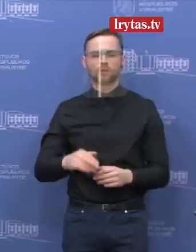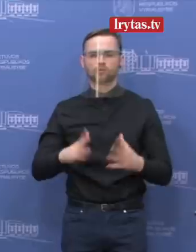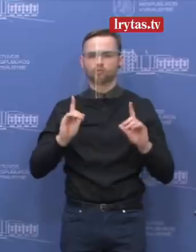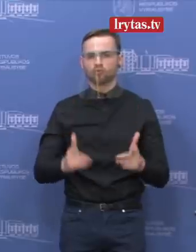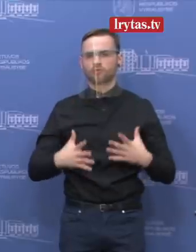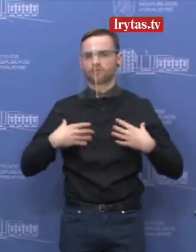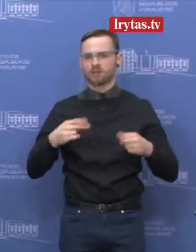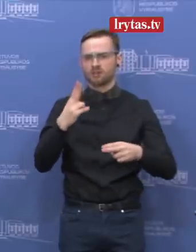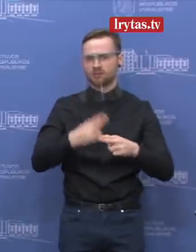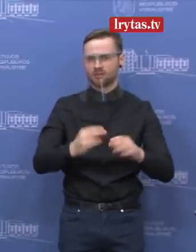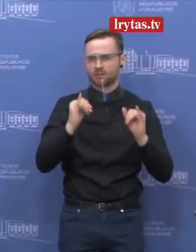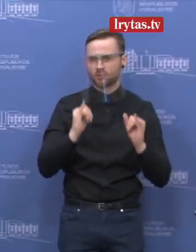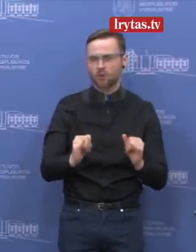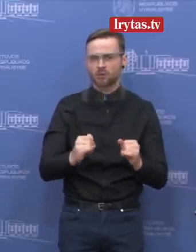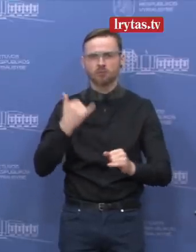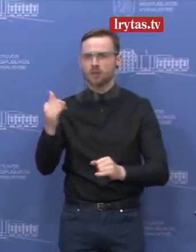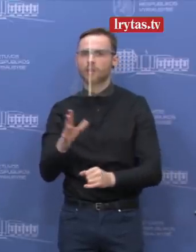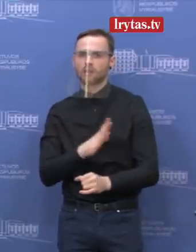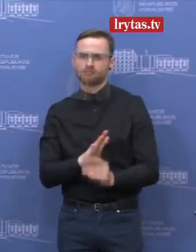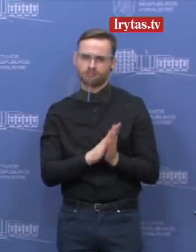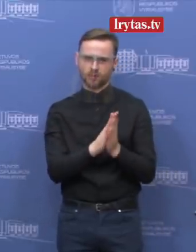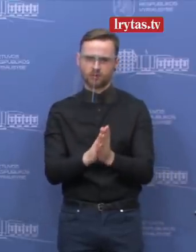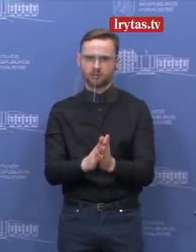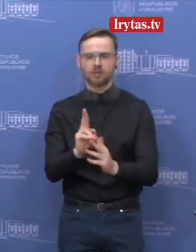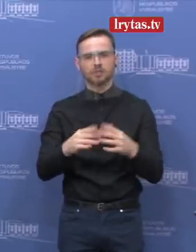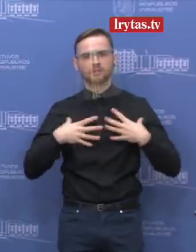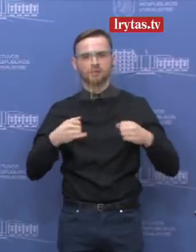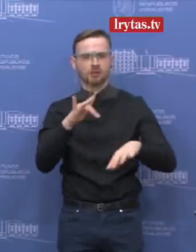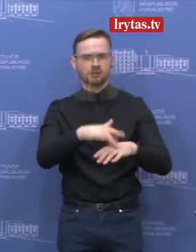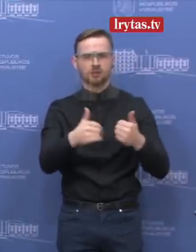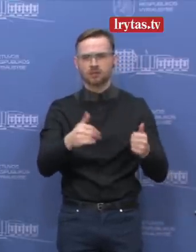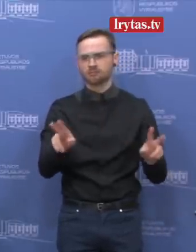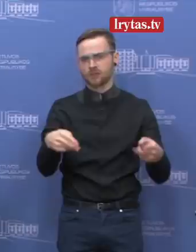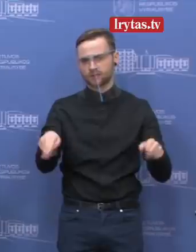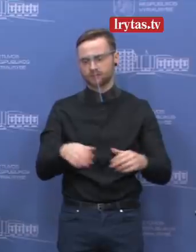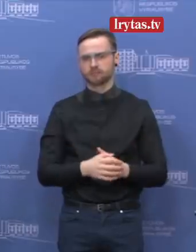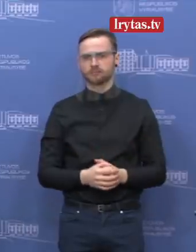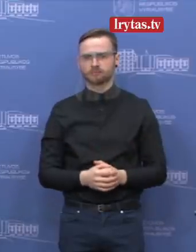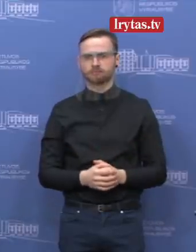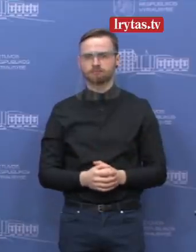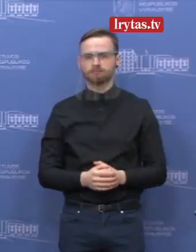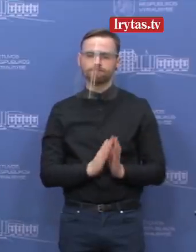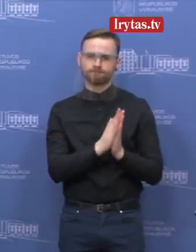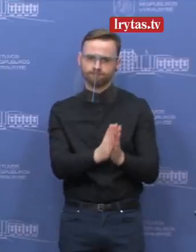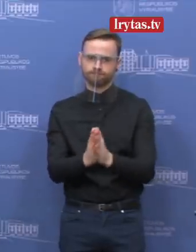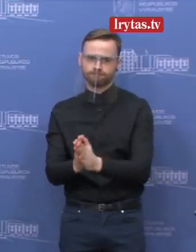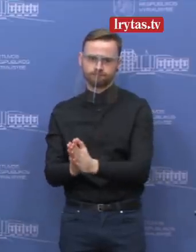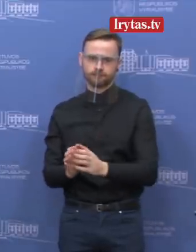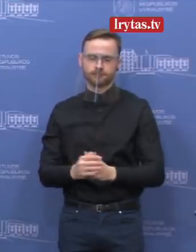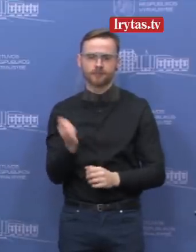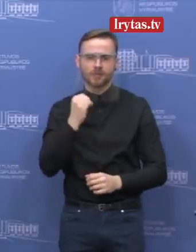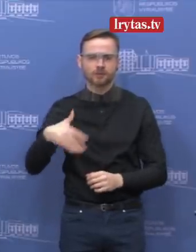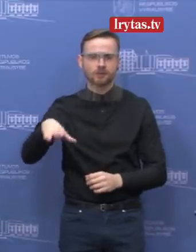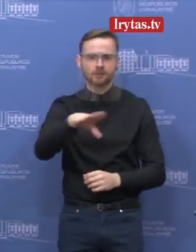išsitirti kitiems. Tikrai ne visiems yra būtina ir privaloma tirtis. Tai būtų dar kartą toks įprašymas.